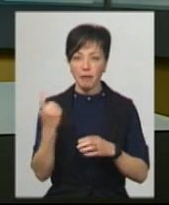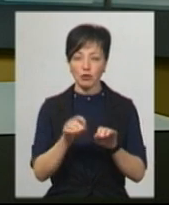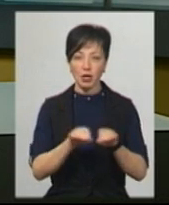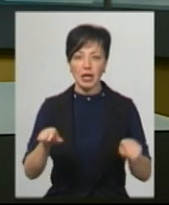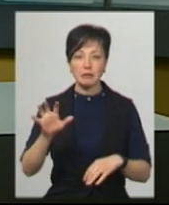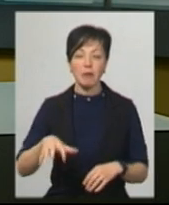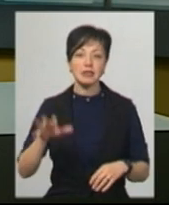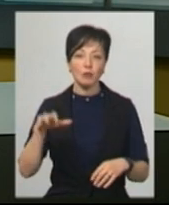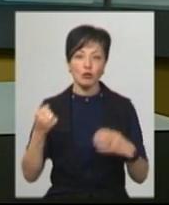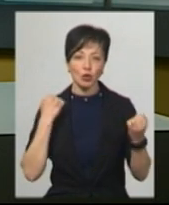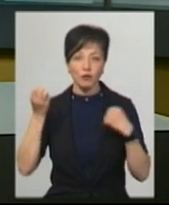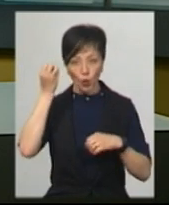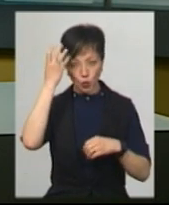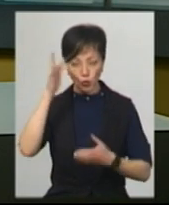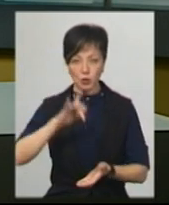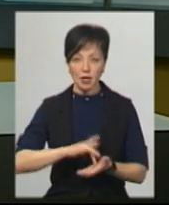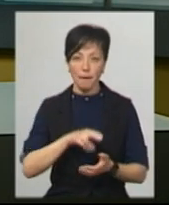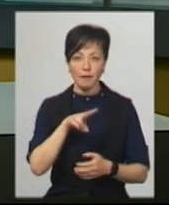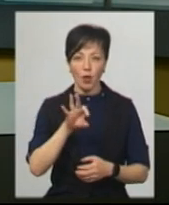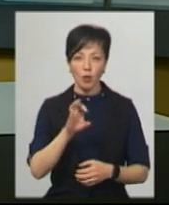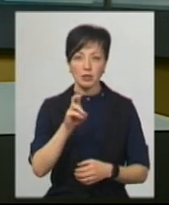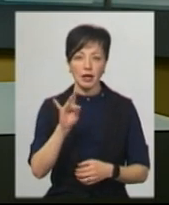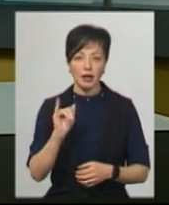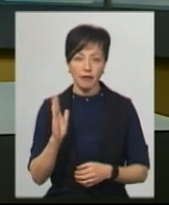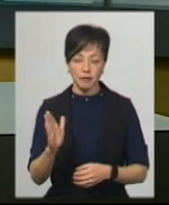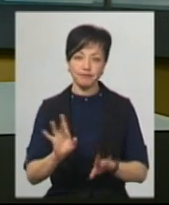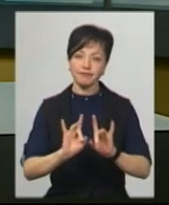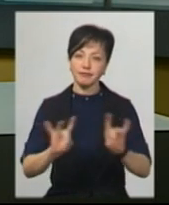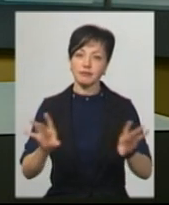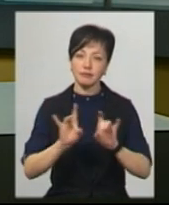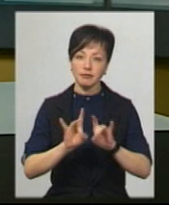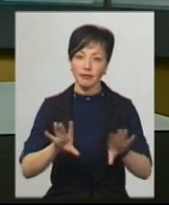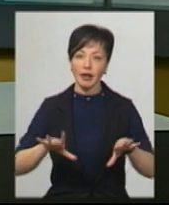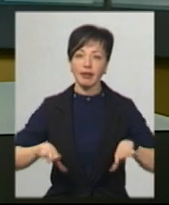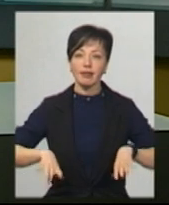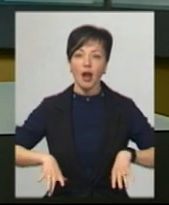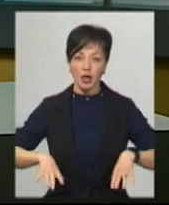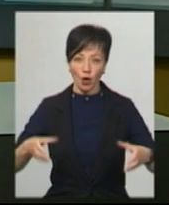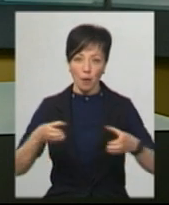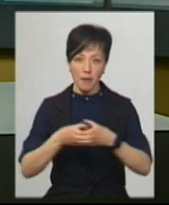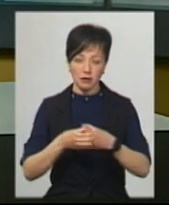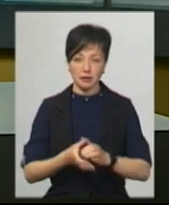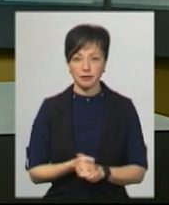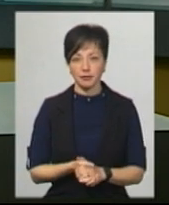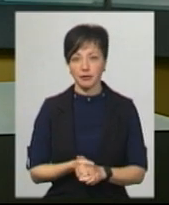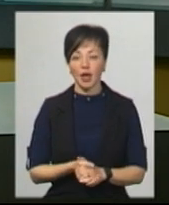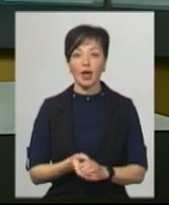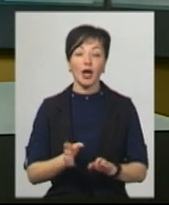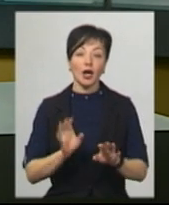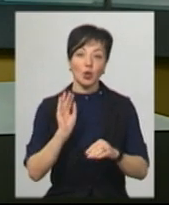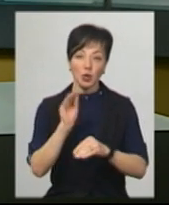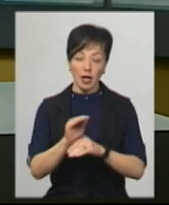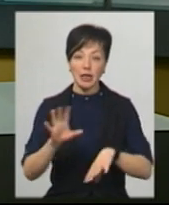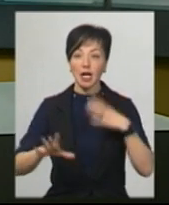баскетболу спортивно-культурного центру «Плоскирів». Про це Суспільному розповіла тренерка команди Анна Шликова. Додає,